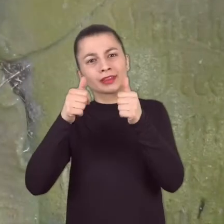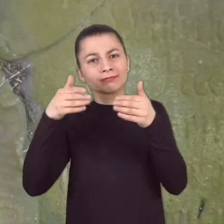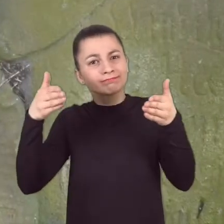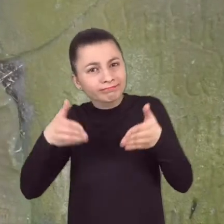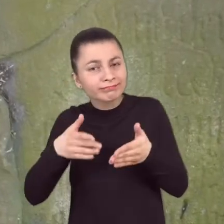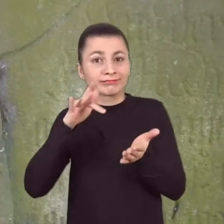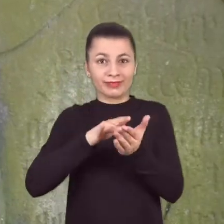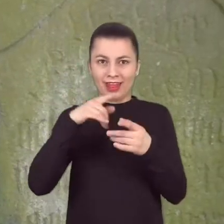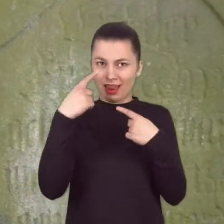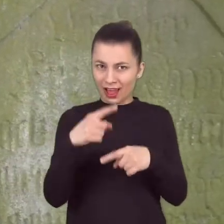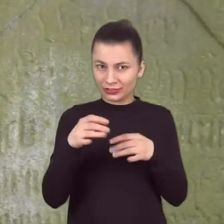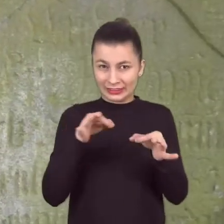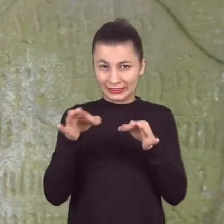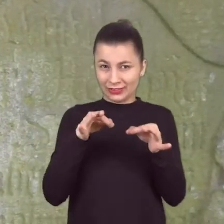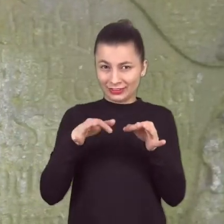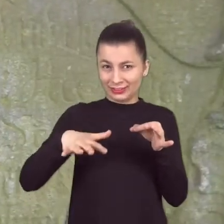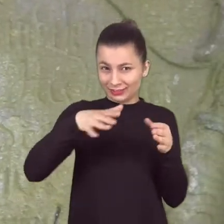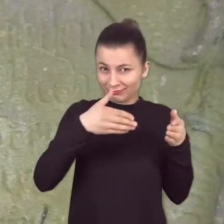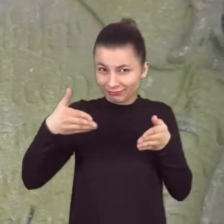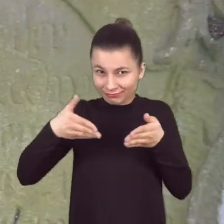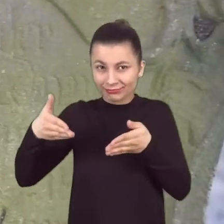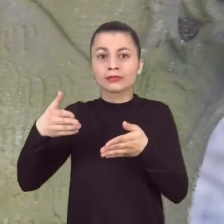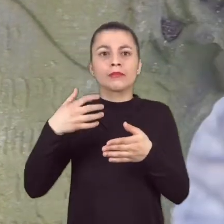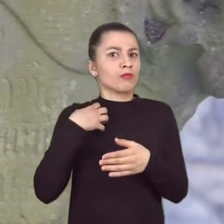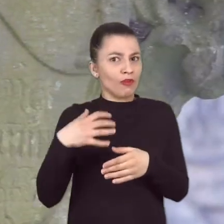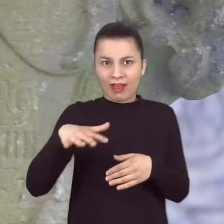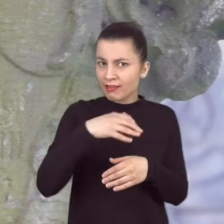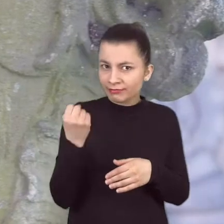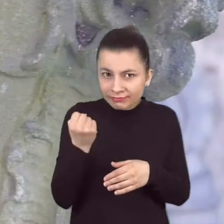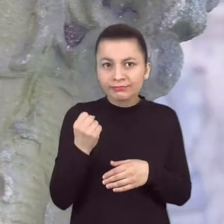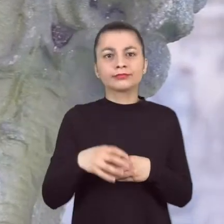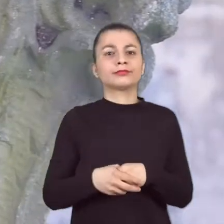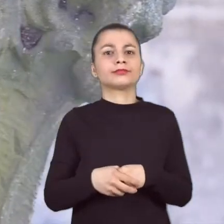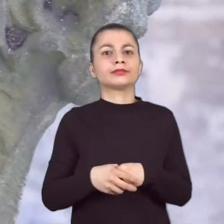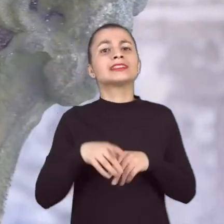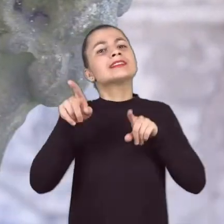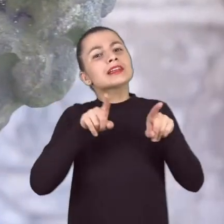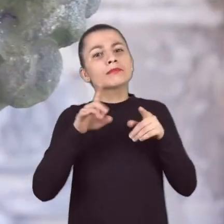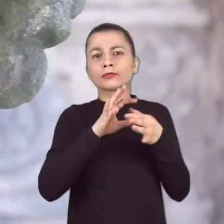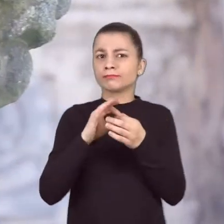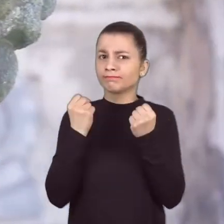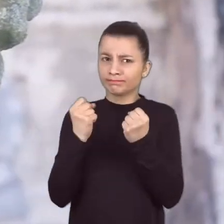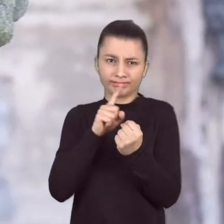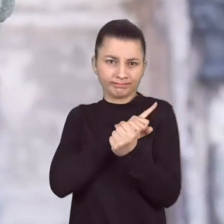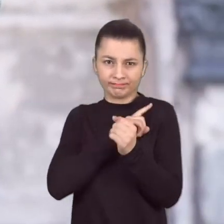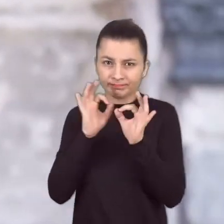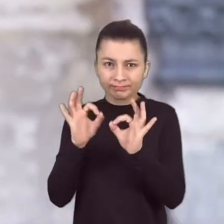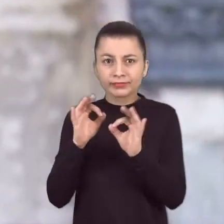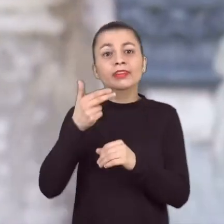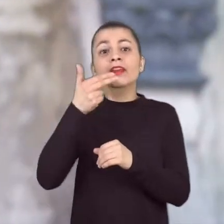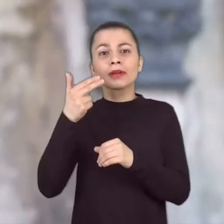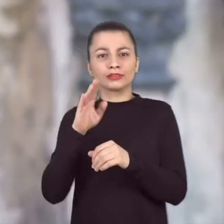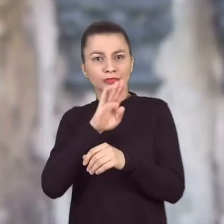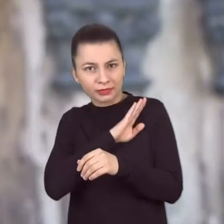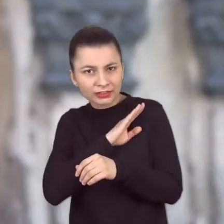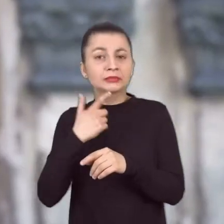leszczyńskim lapidarium jest bardzo bogaty. Trzymają one atrybuty mówiące o śmierci i zmartwychwstaniu albo są